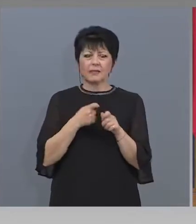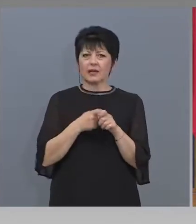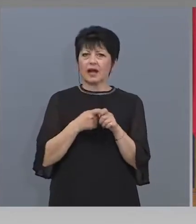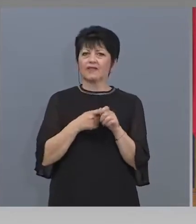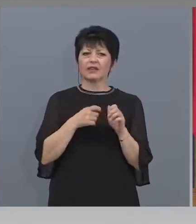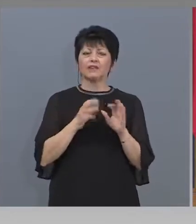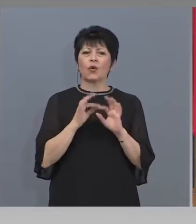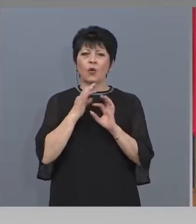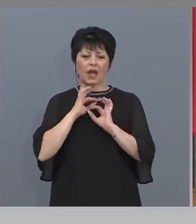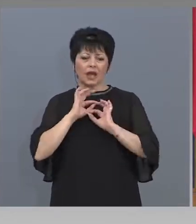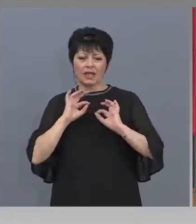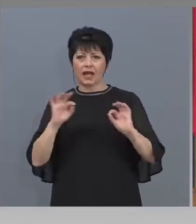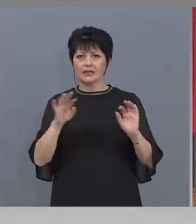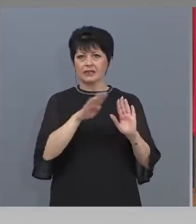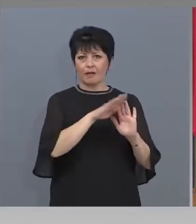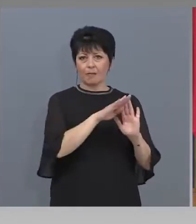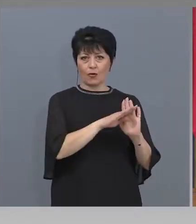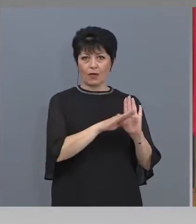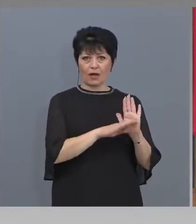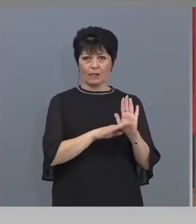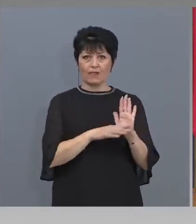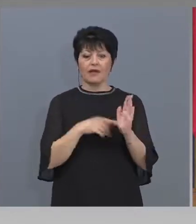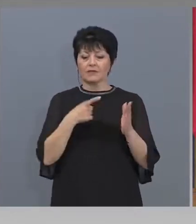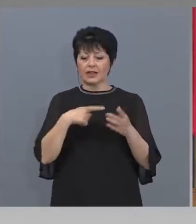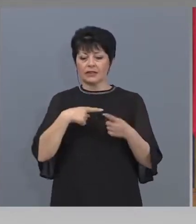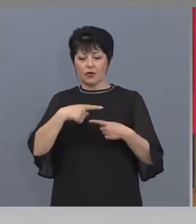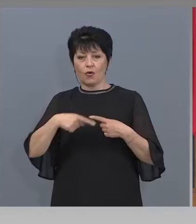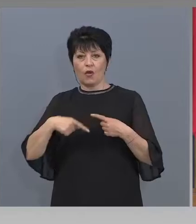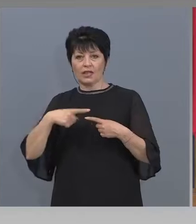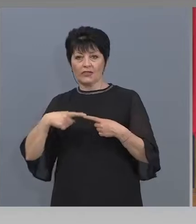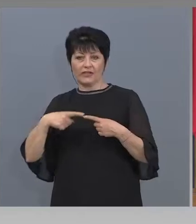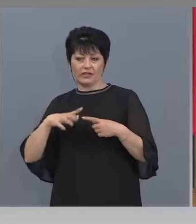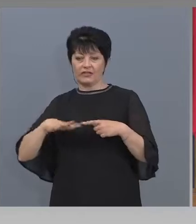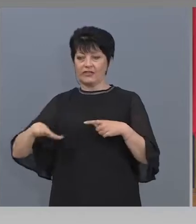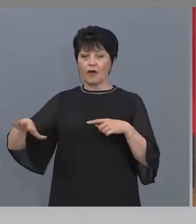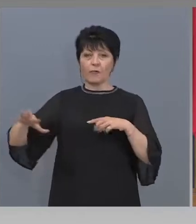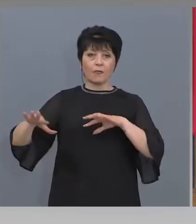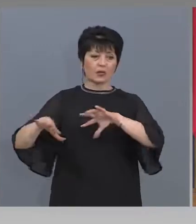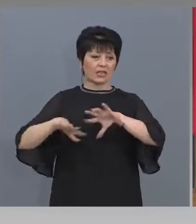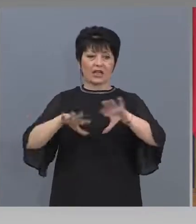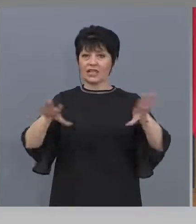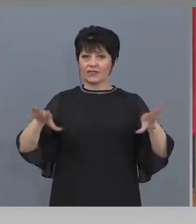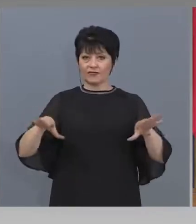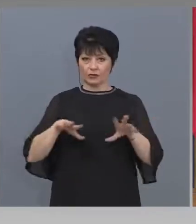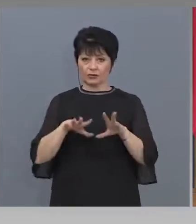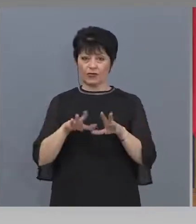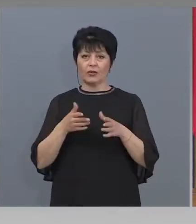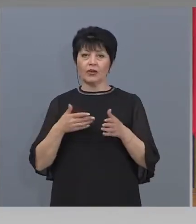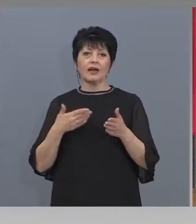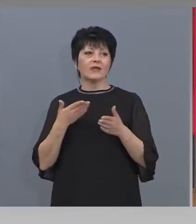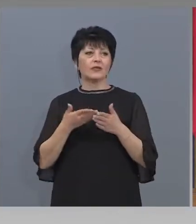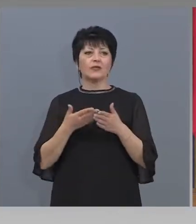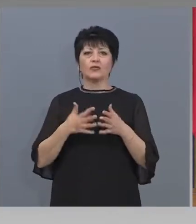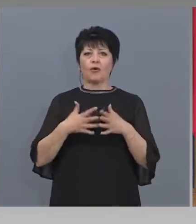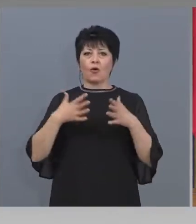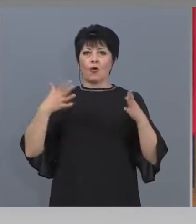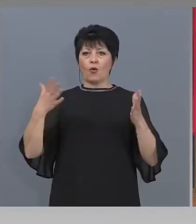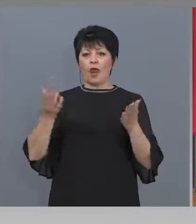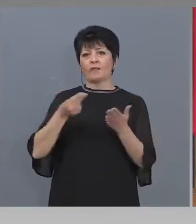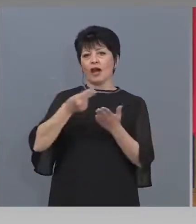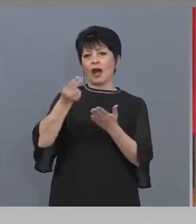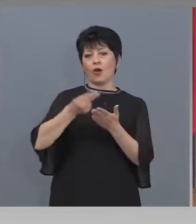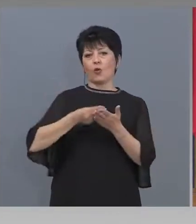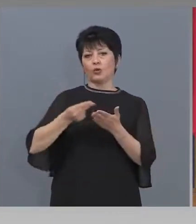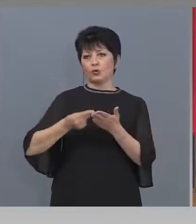програма за това как да развиват тези пространства. Със съответния акцент върху големия художник, на който е била или